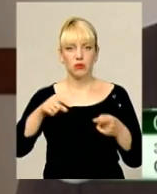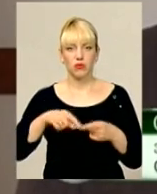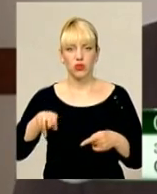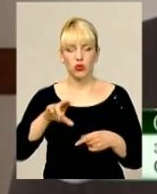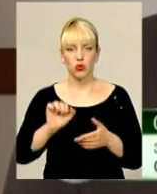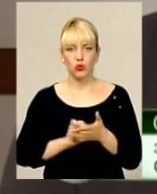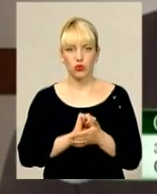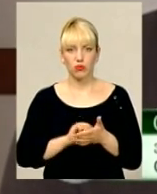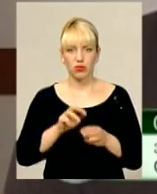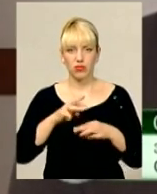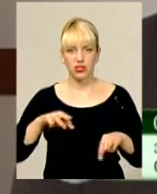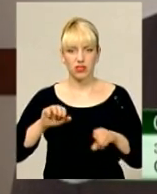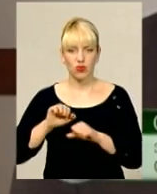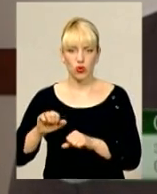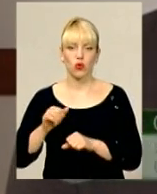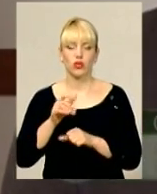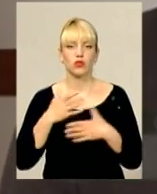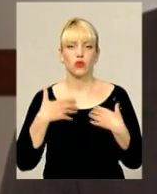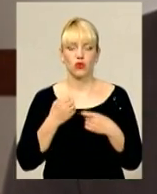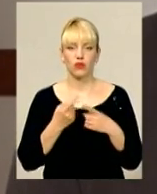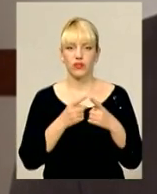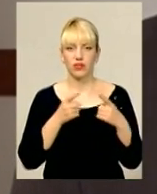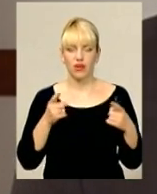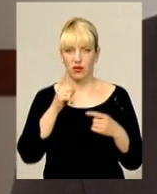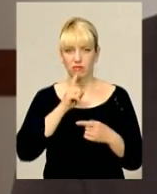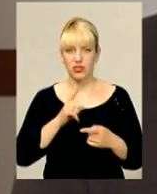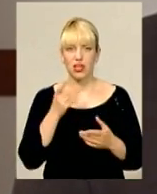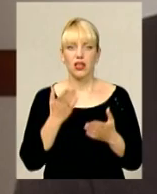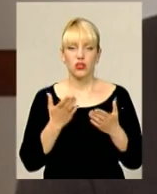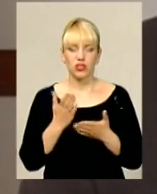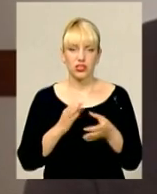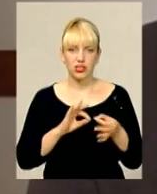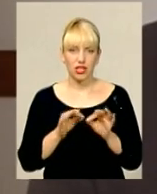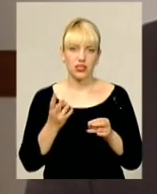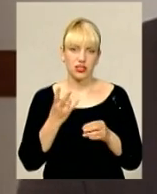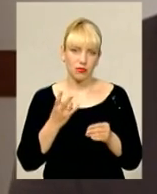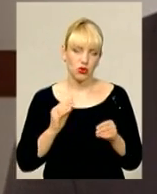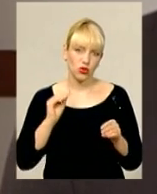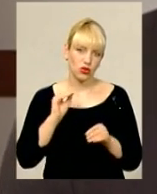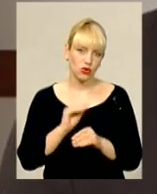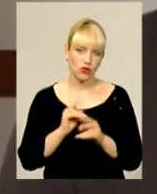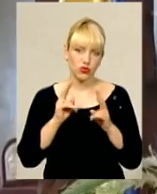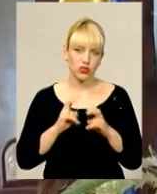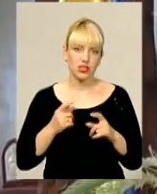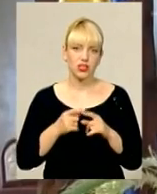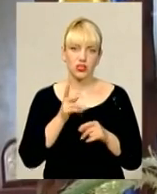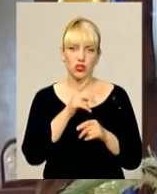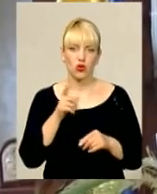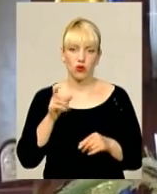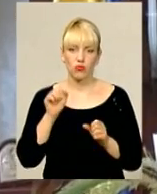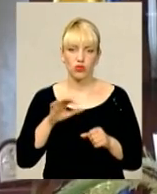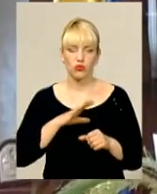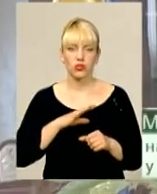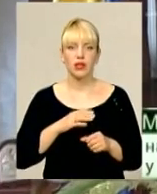здоров'я триває місяць. Якщо є якась скланність і необхідно провести щододаткові дослідження, тому цей срок може бути набагато довше. Розкриття